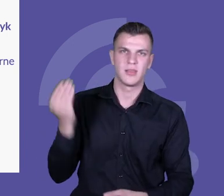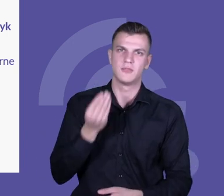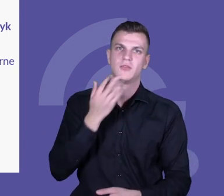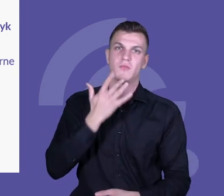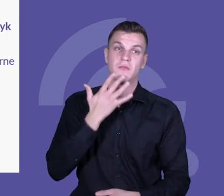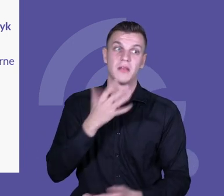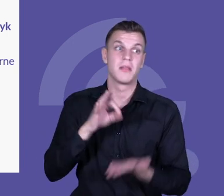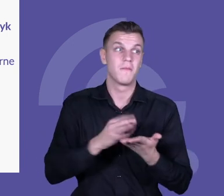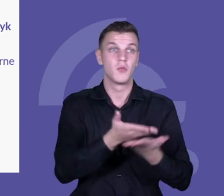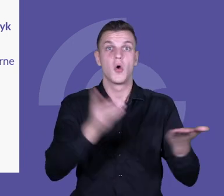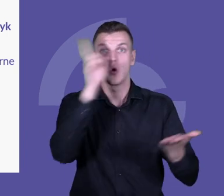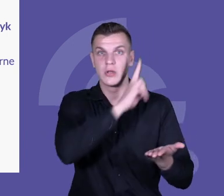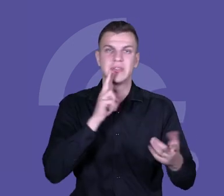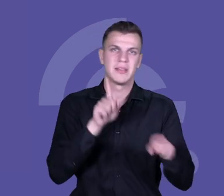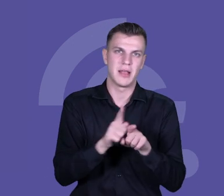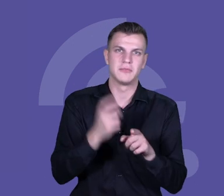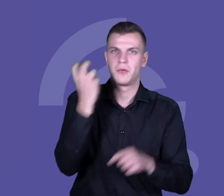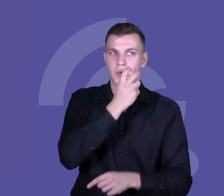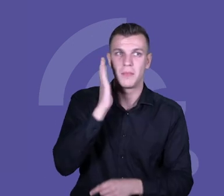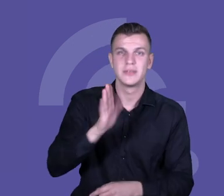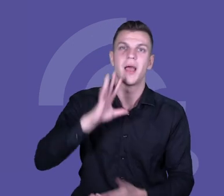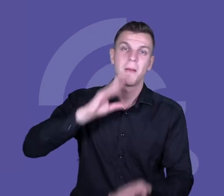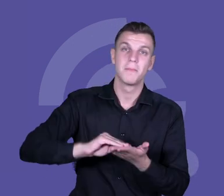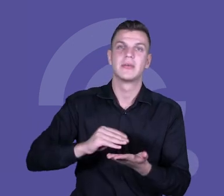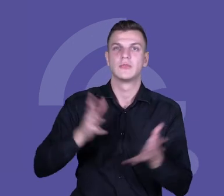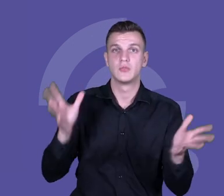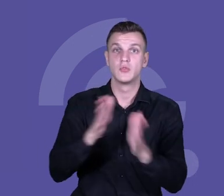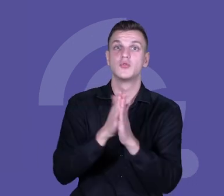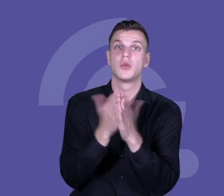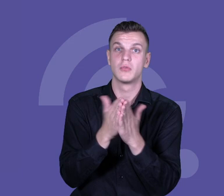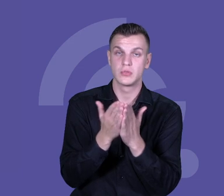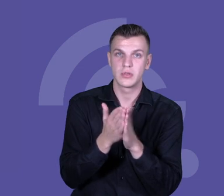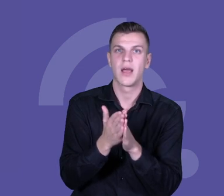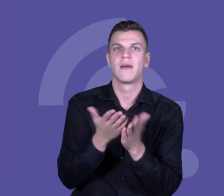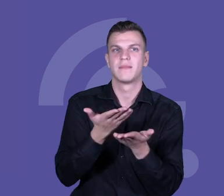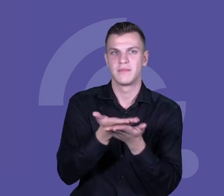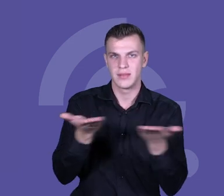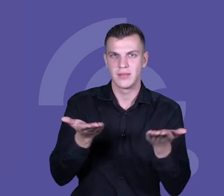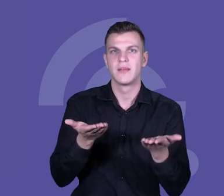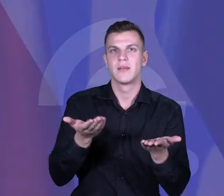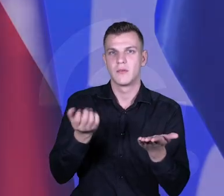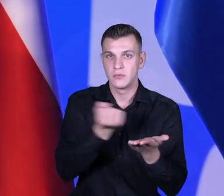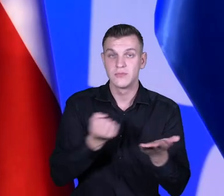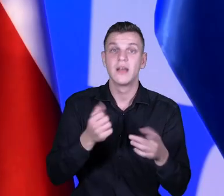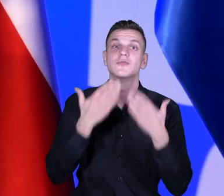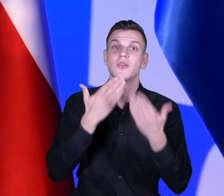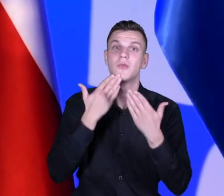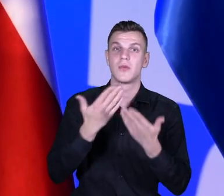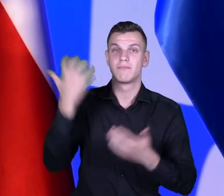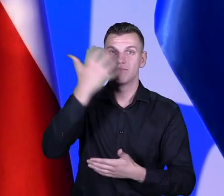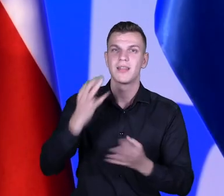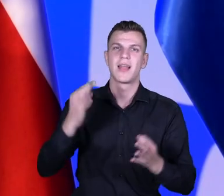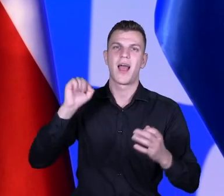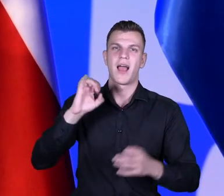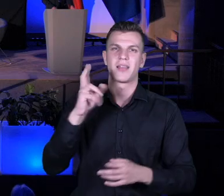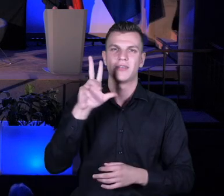rodziców. Raz jeszcze zapraszam Państwa do tej publikacji i dziękuję za uwagę i oddaję głos Agnieszce. Dzięki uprzejmie.